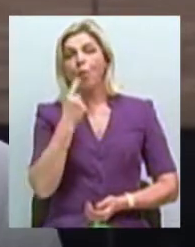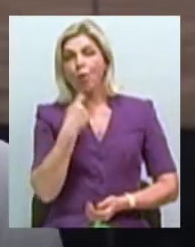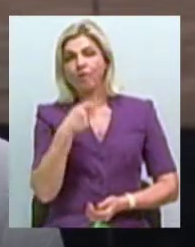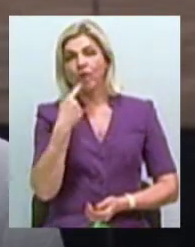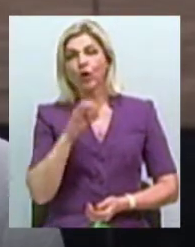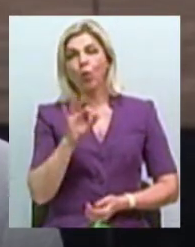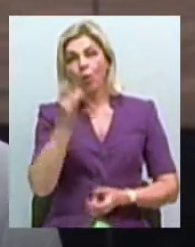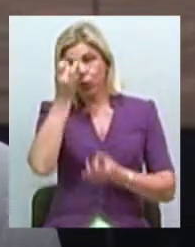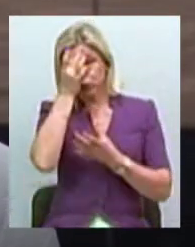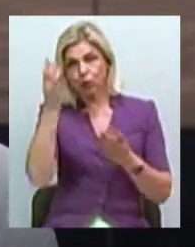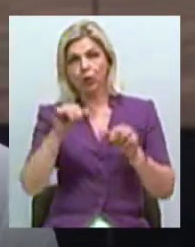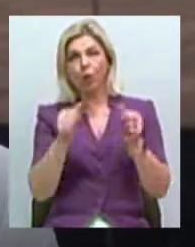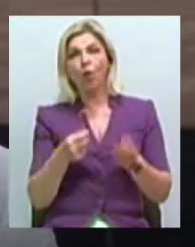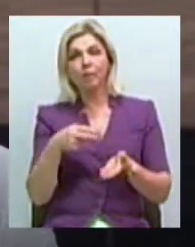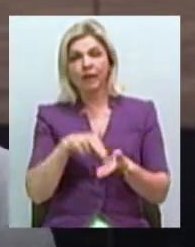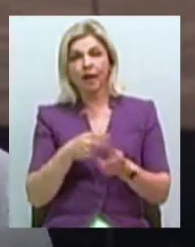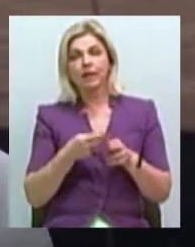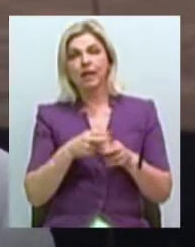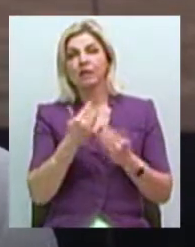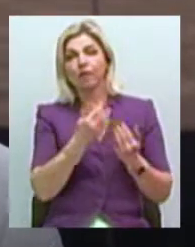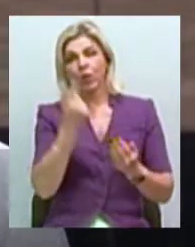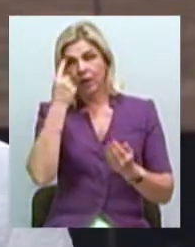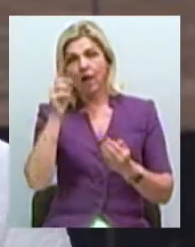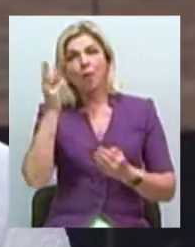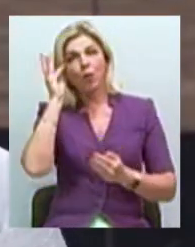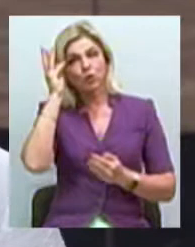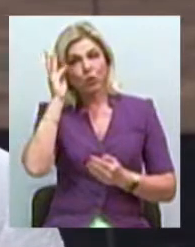проєкт, ініціатором якого є посольство Румунії в Україні.